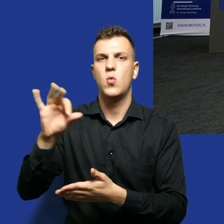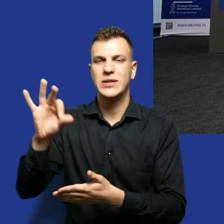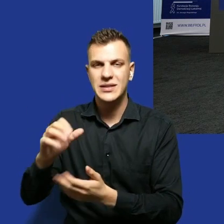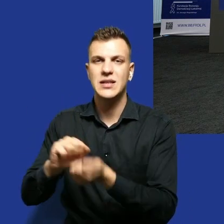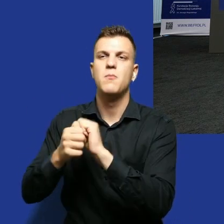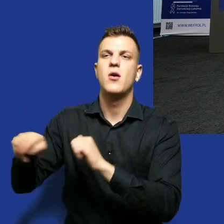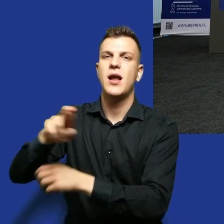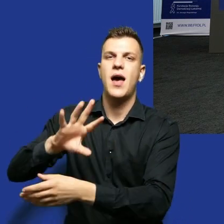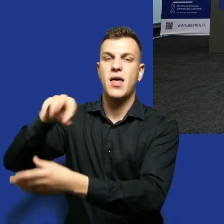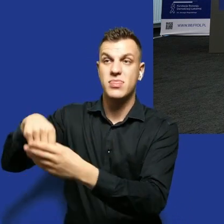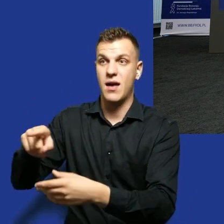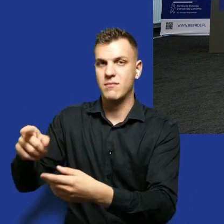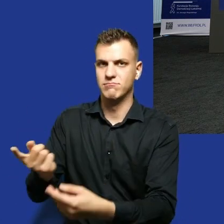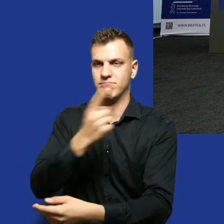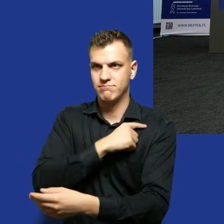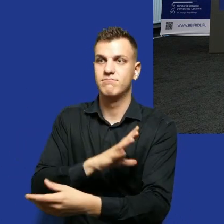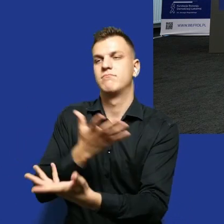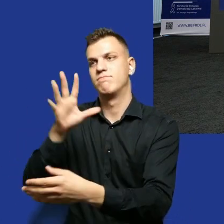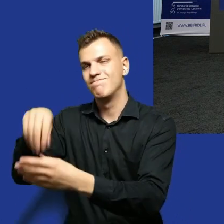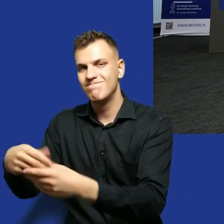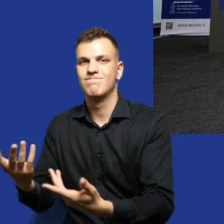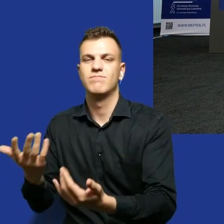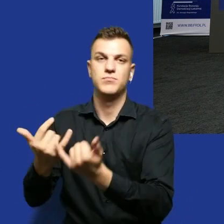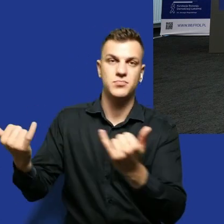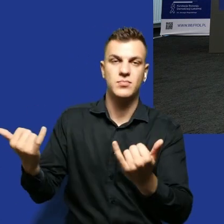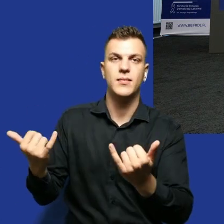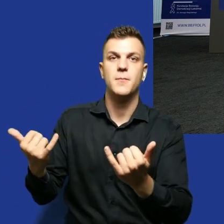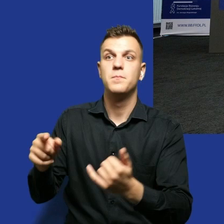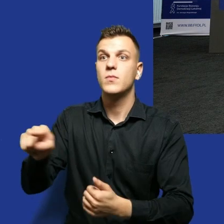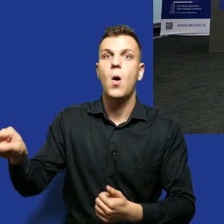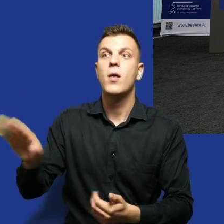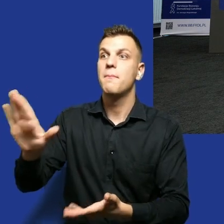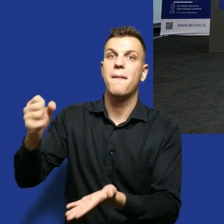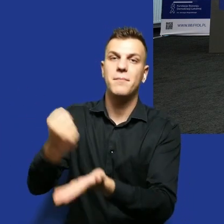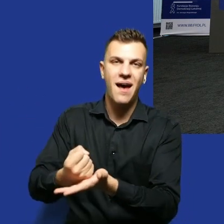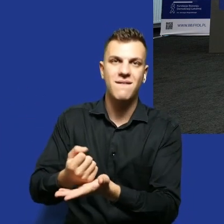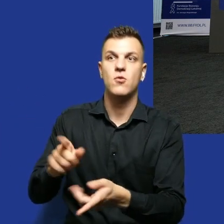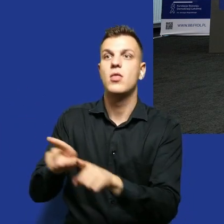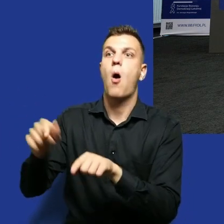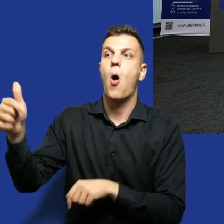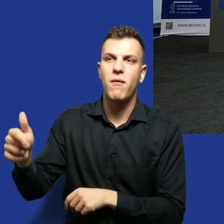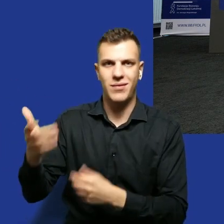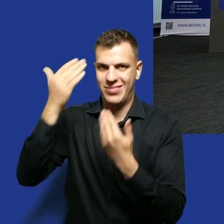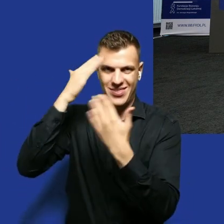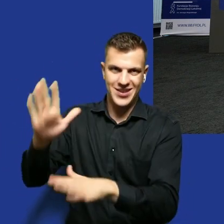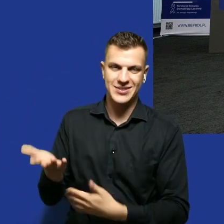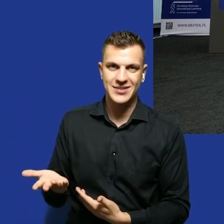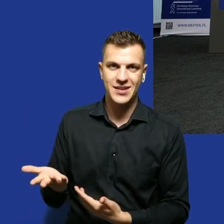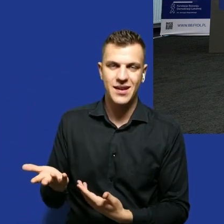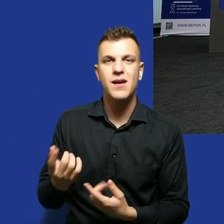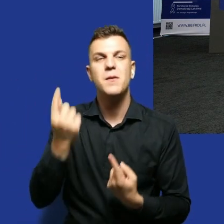zaczynają piastować te funkcje tak naprawdę nie mają pojęcia do tego jakie mają prawa i obowiązki i myślę, że tutaj